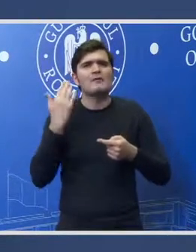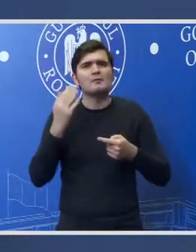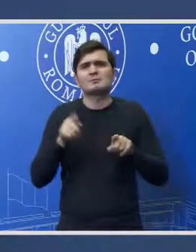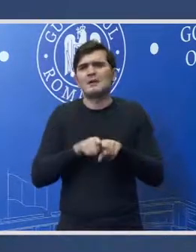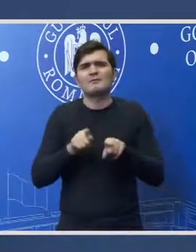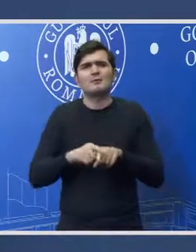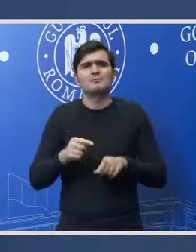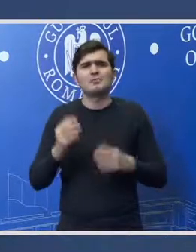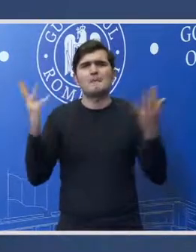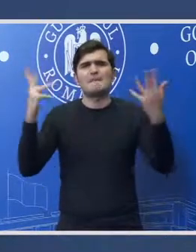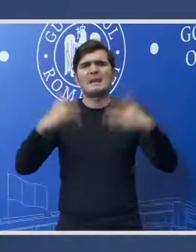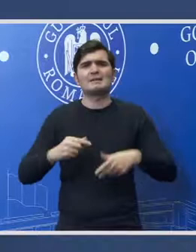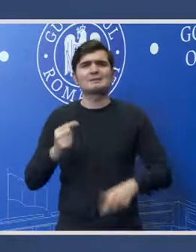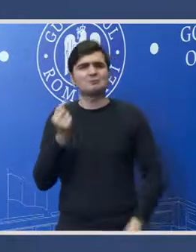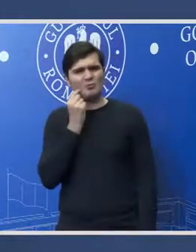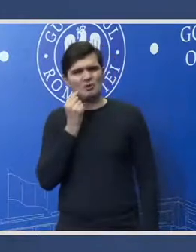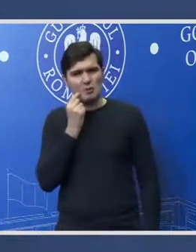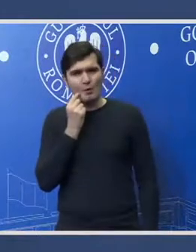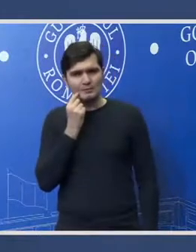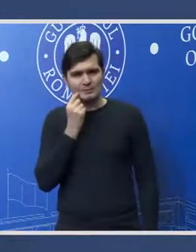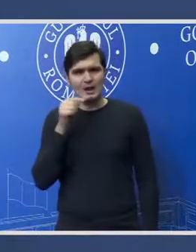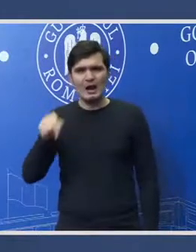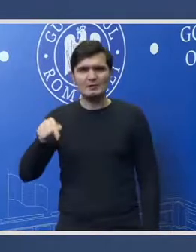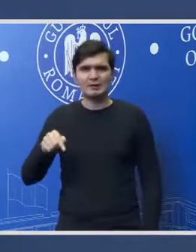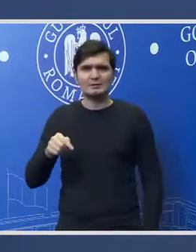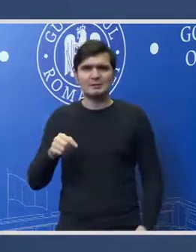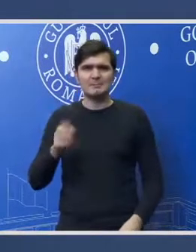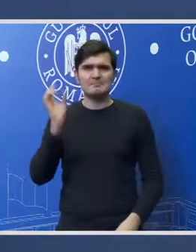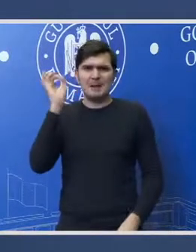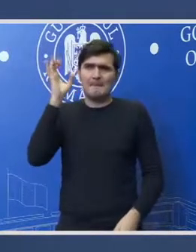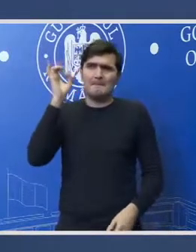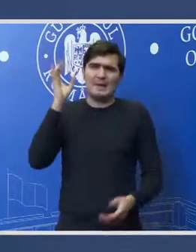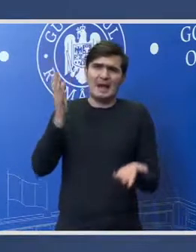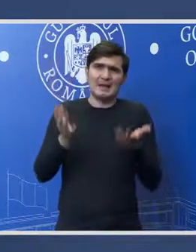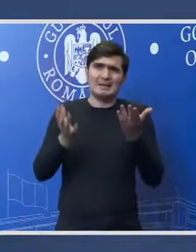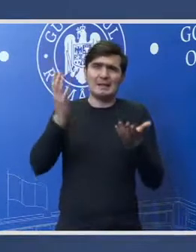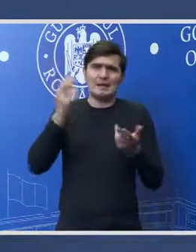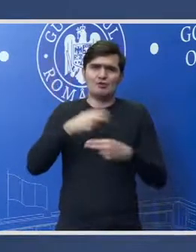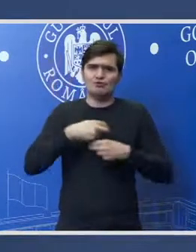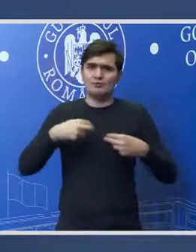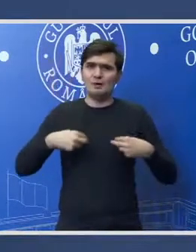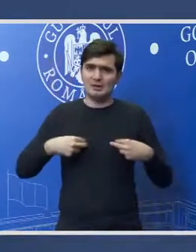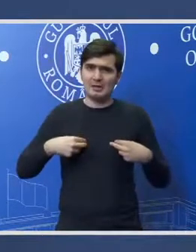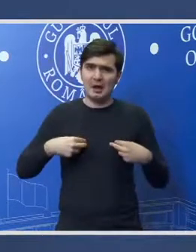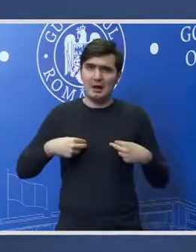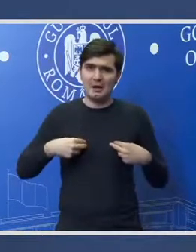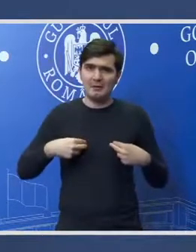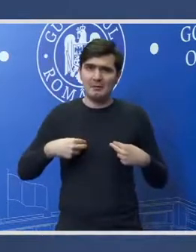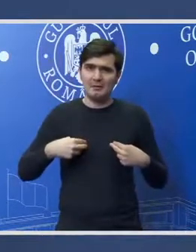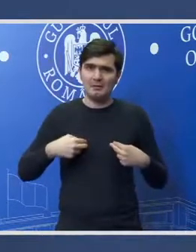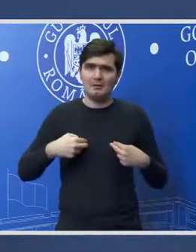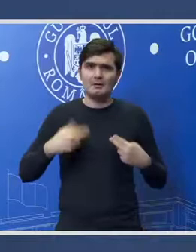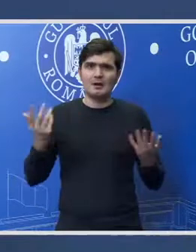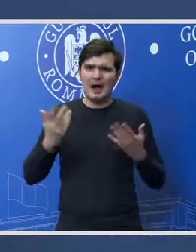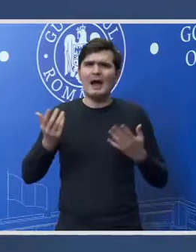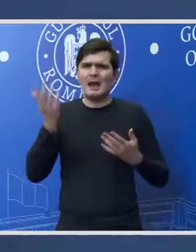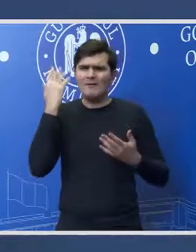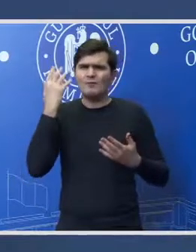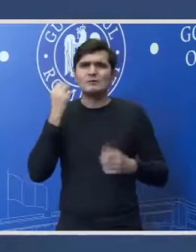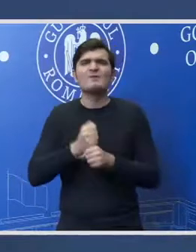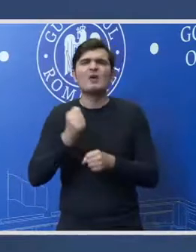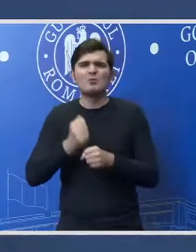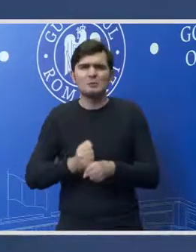rușinos această anomalie juridică creată de la bun